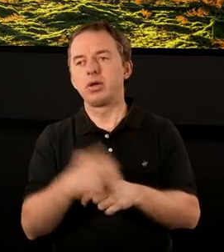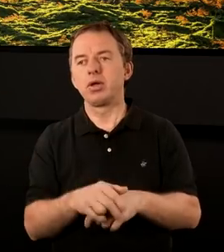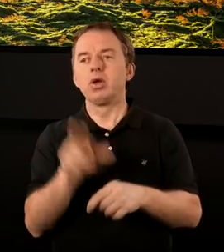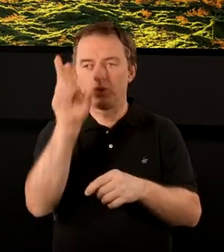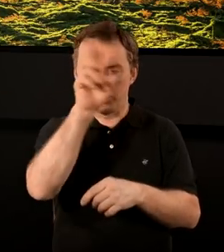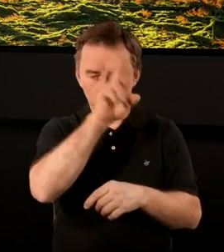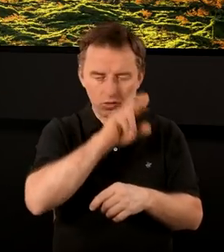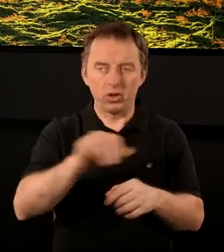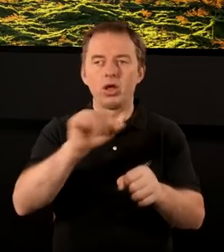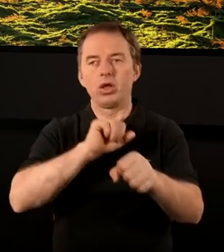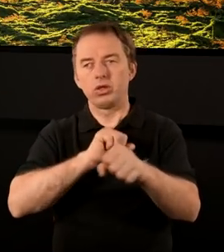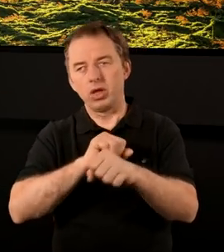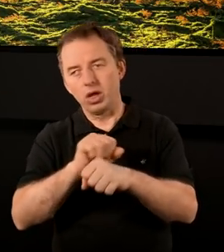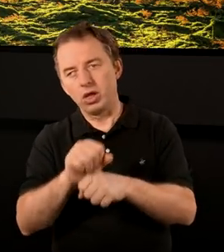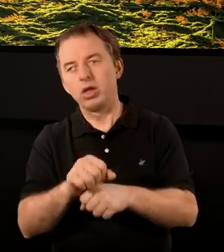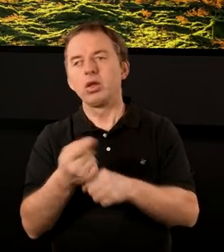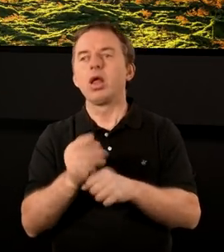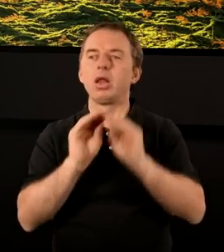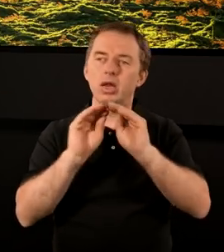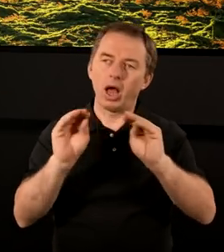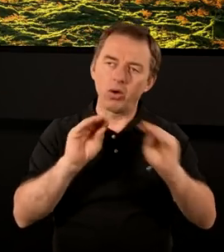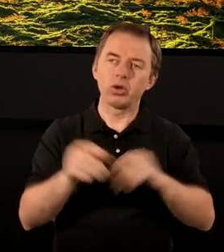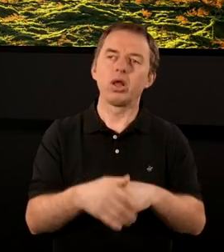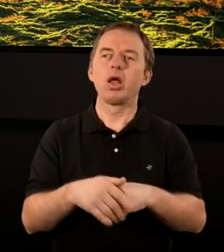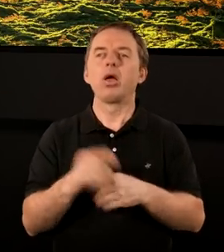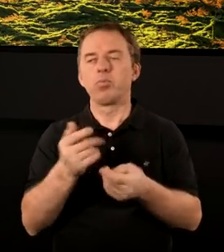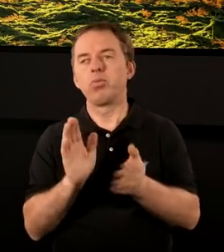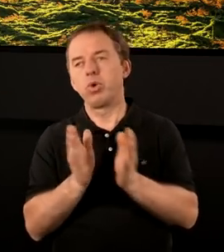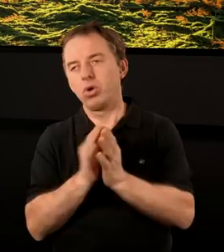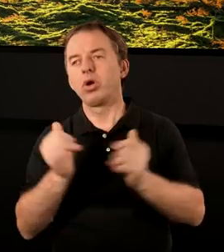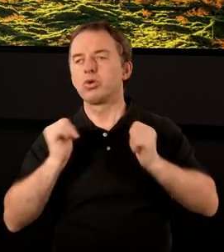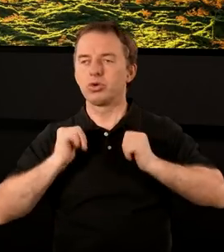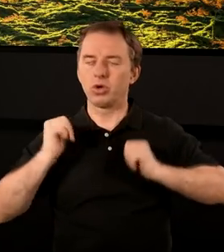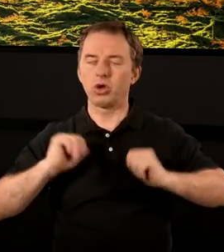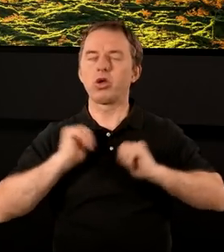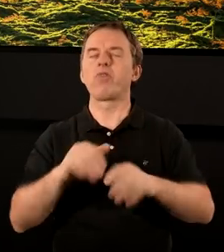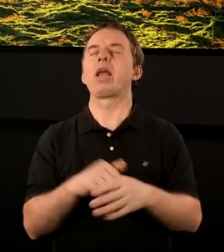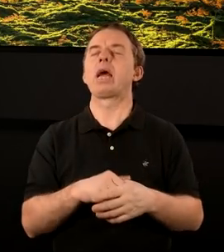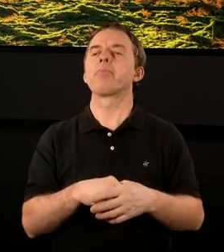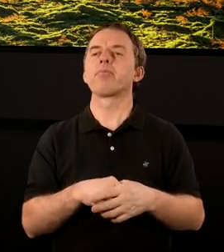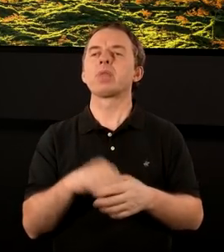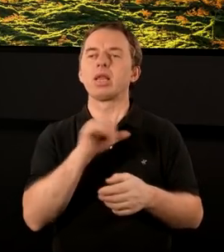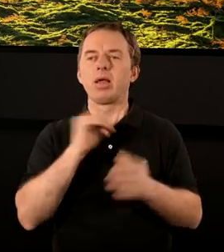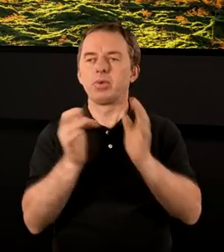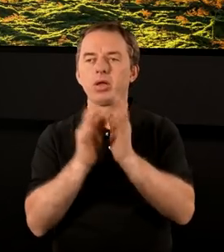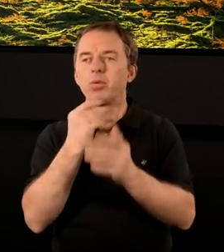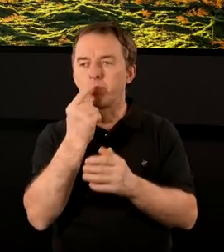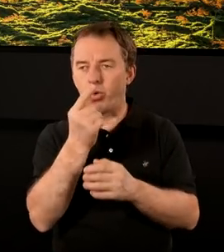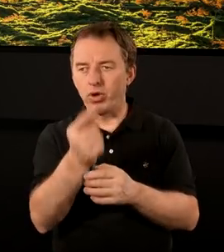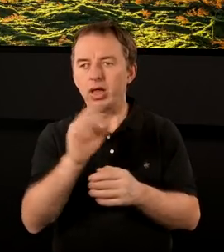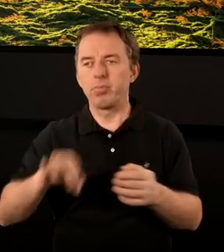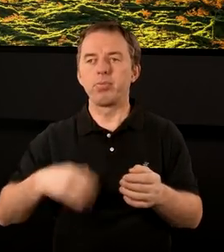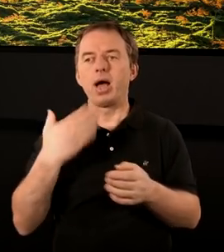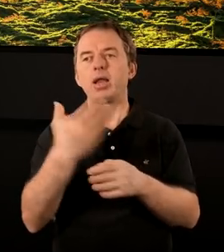Ale rzeczywiście to jest z perspektywy nauczania Biblii takim raczej pobożnym życzeniem, oczekiwaniem. Sam Jezus Chrystus